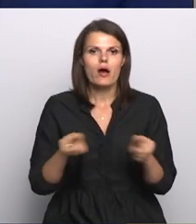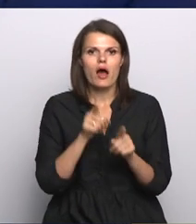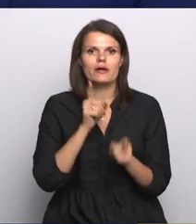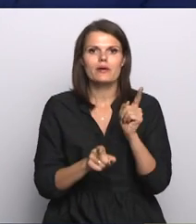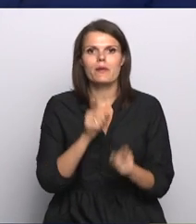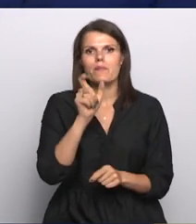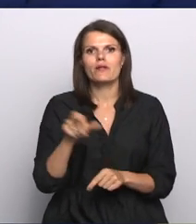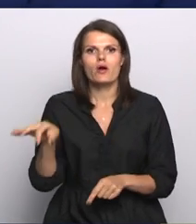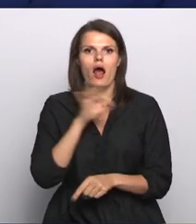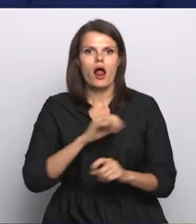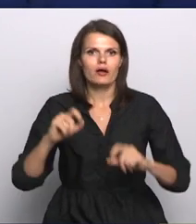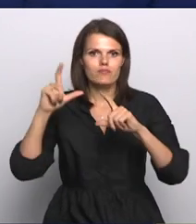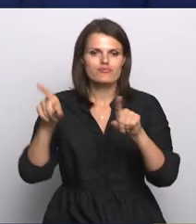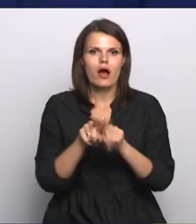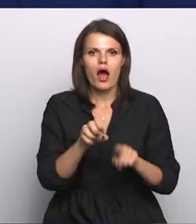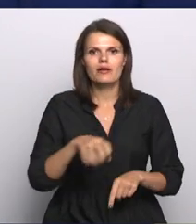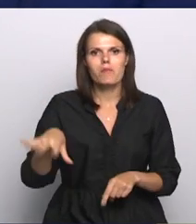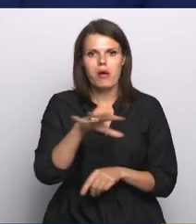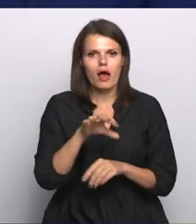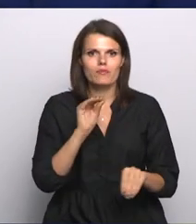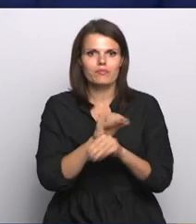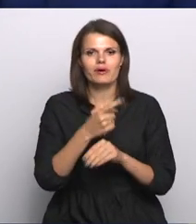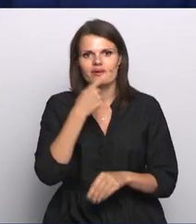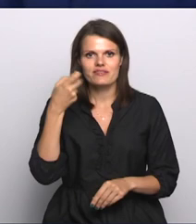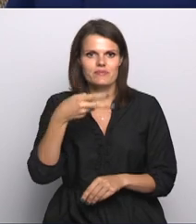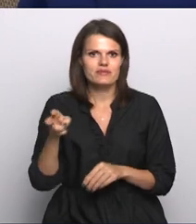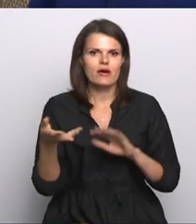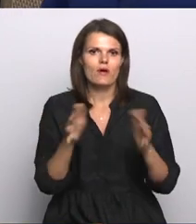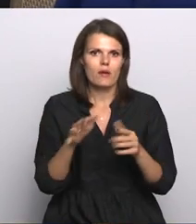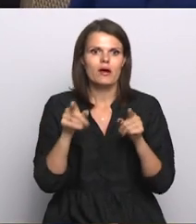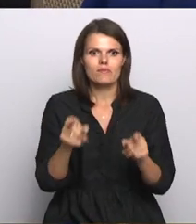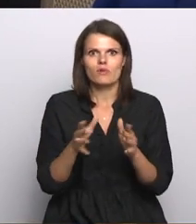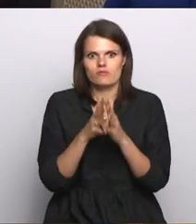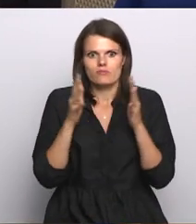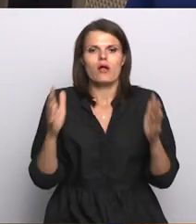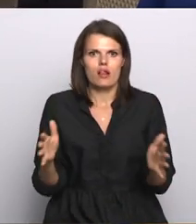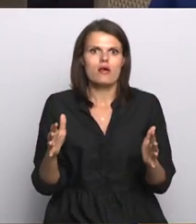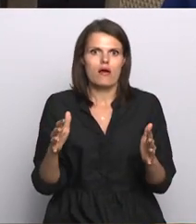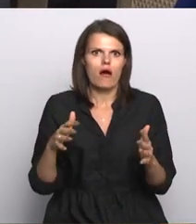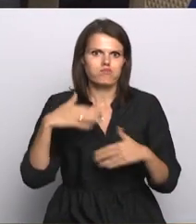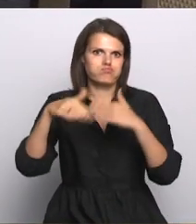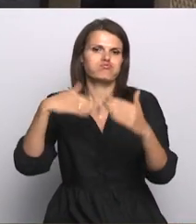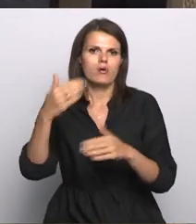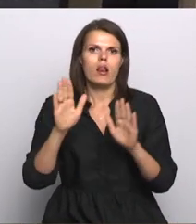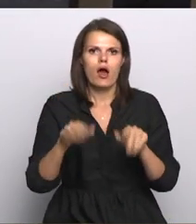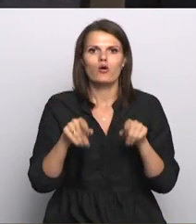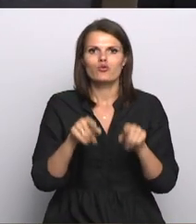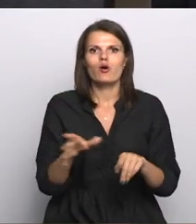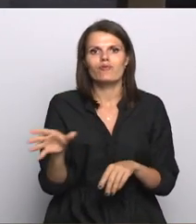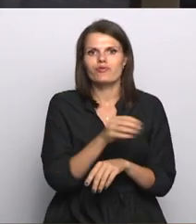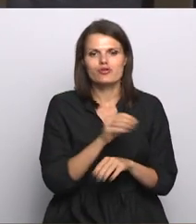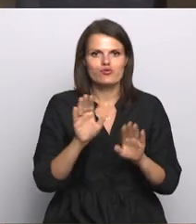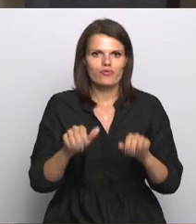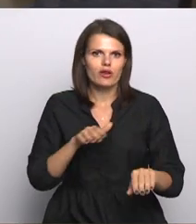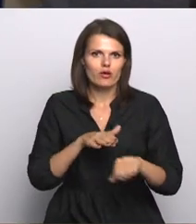algas pieaugstais, kaitā bērnedāždos par aptuveni 100 eiro, kas esot liels solis uz priekšu. Lai to visu varētu izpildīt, kā arī